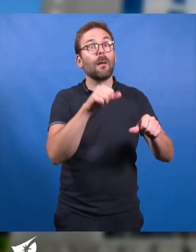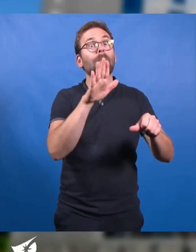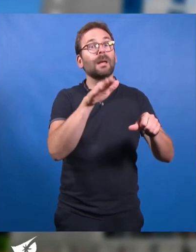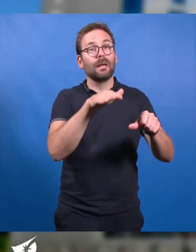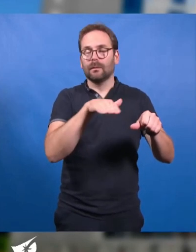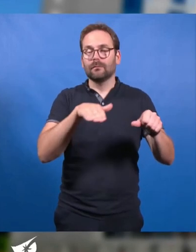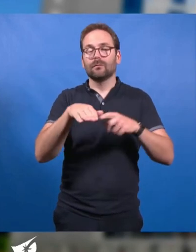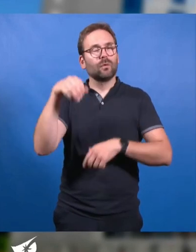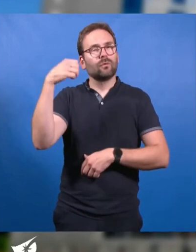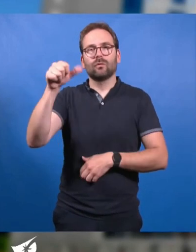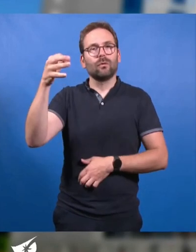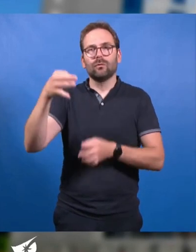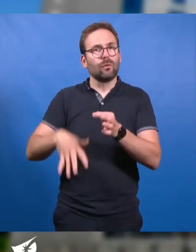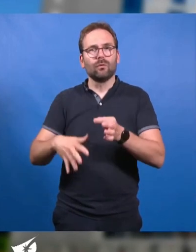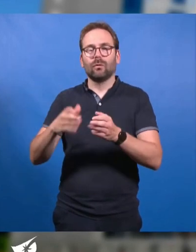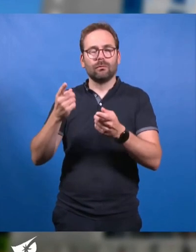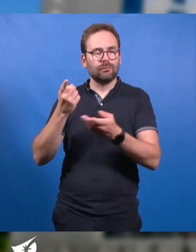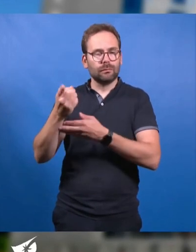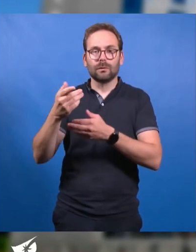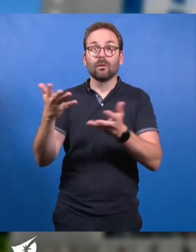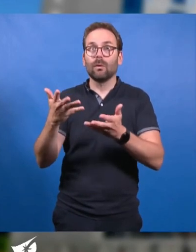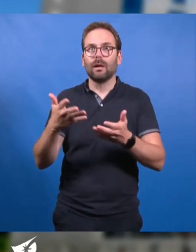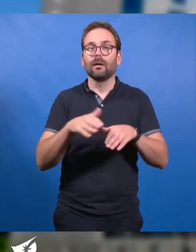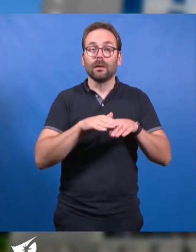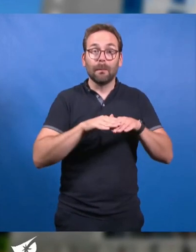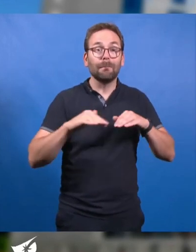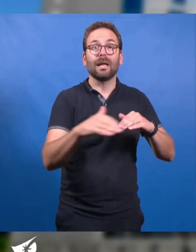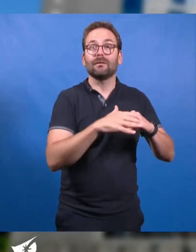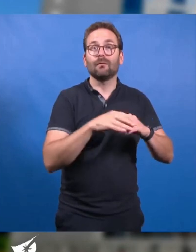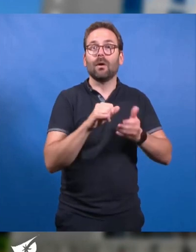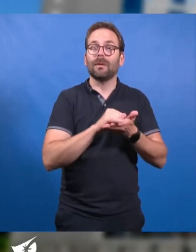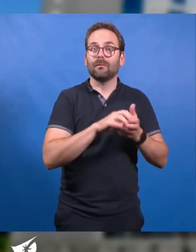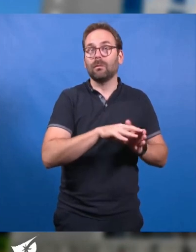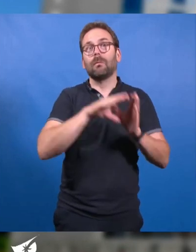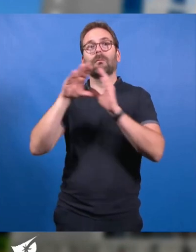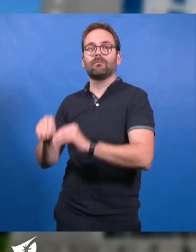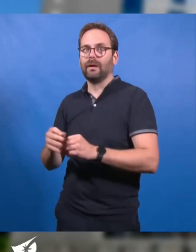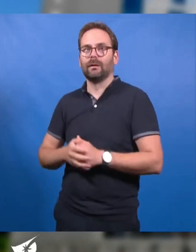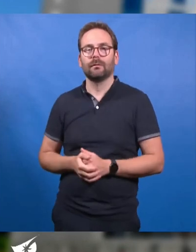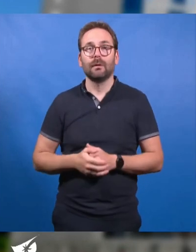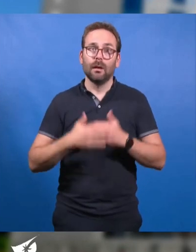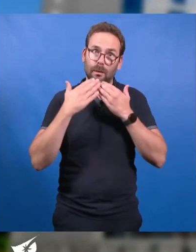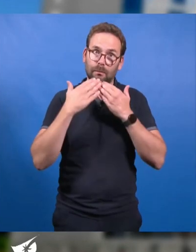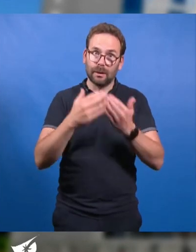la seule solution viable, un transfert de la plateforme aéroportumère. Je vous remercie pour votre attention. cette vidéo !